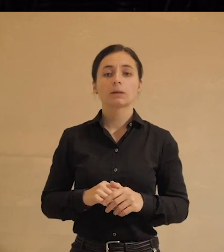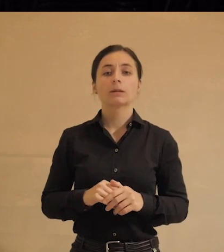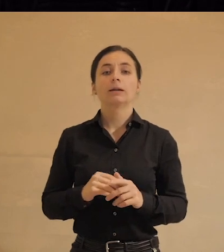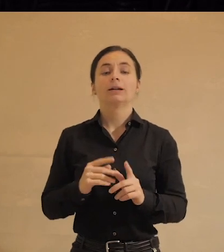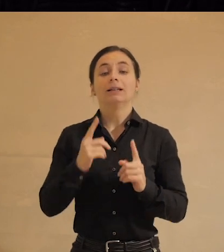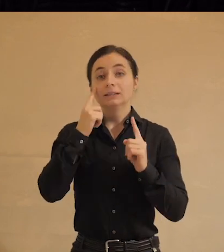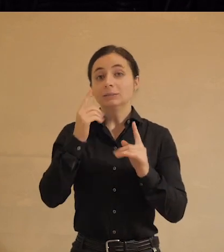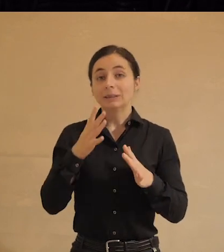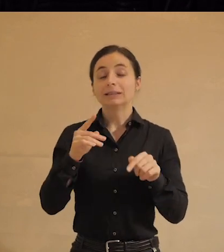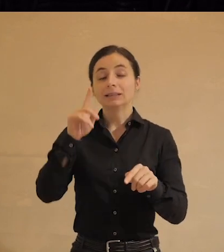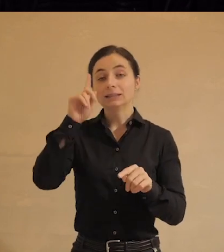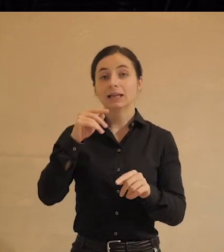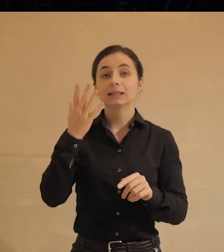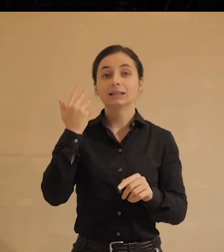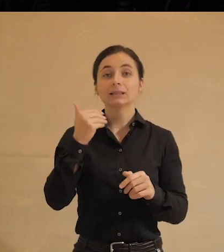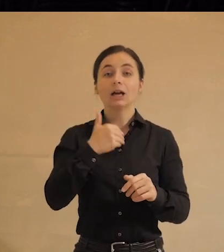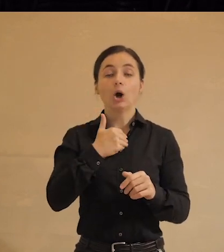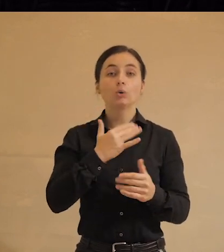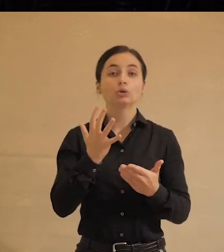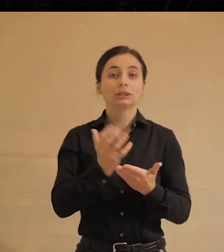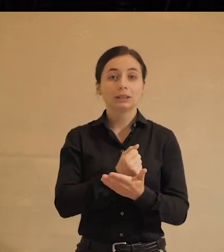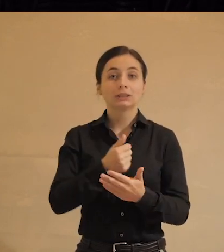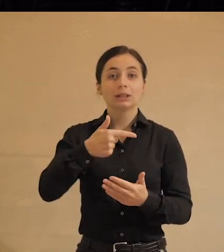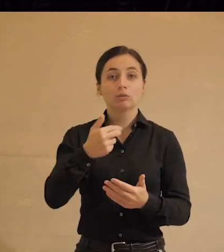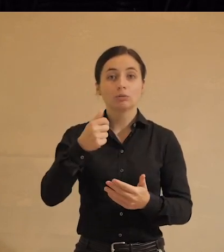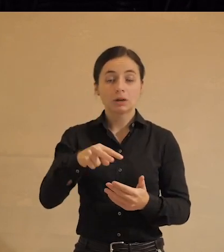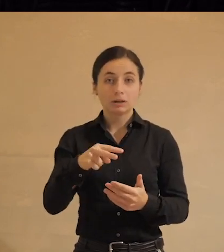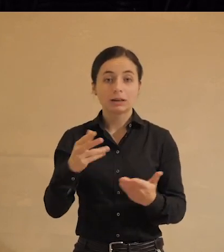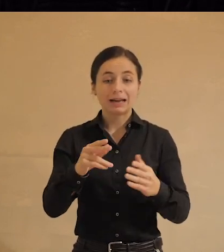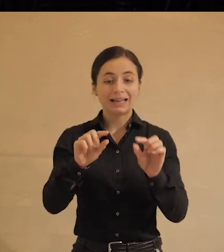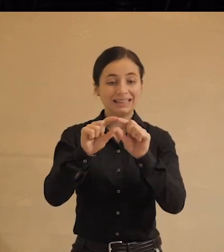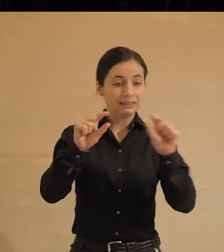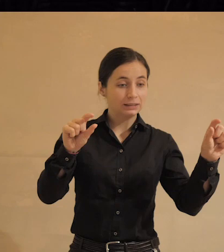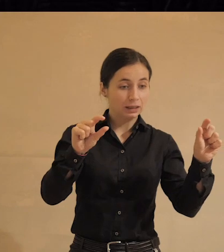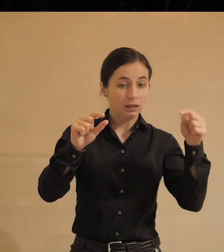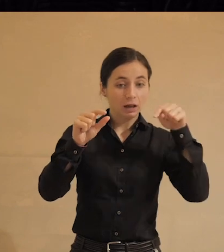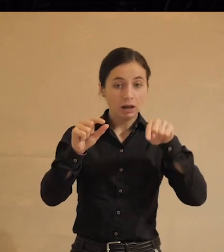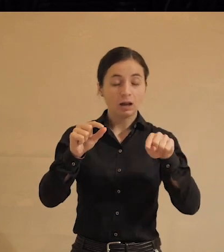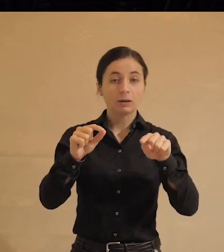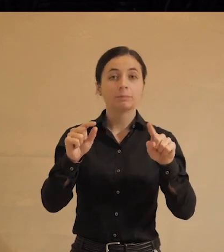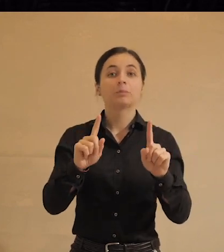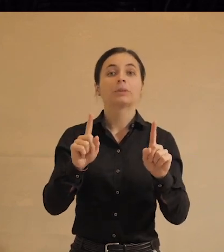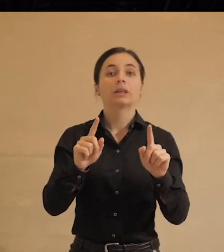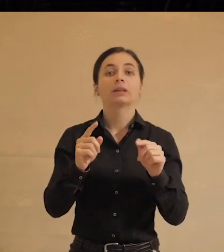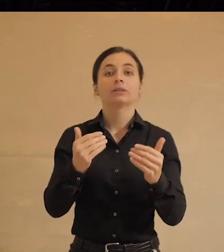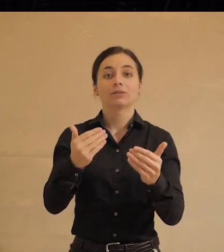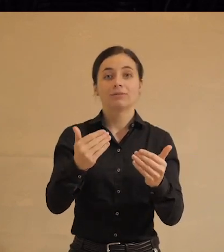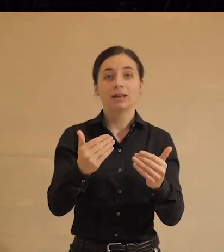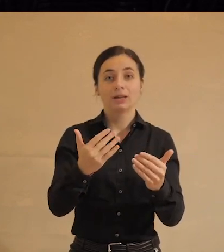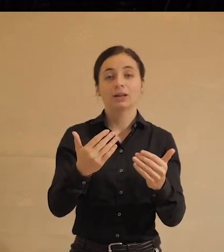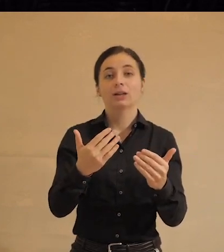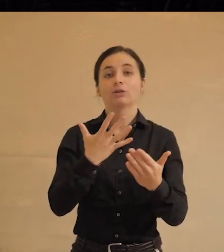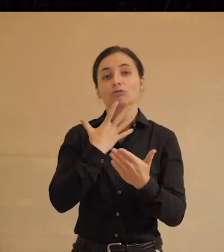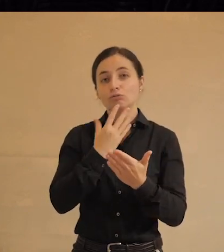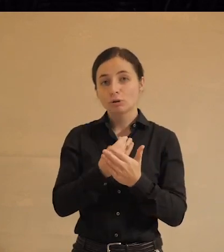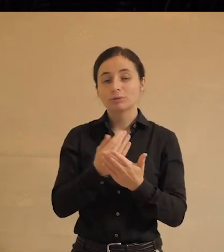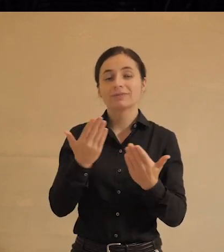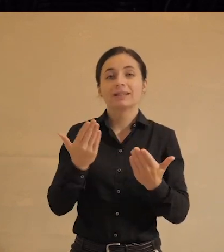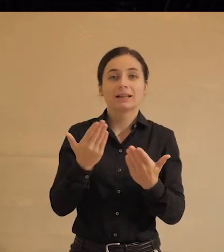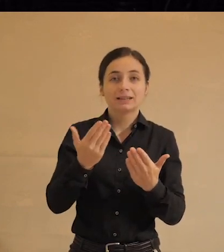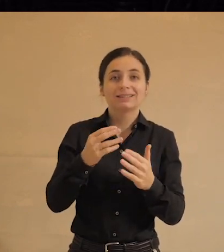Понятно. Это, знаете, когда хочешь найти в Гугле какую-нибудь цитату, и единственное, что тебе выпадает, это твои же собственные какие-то